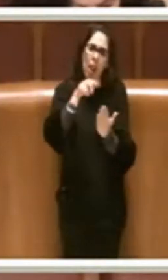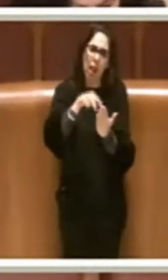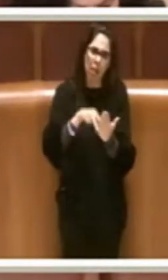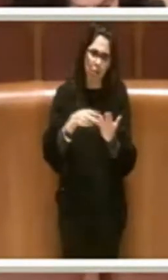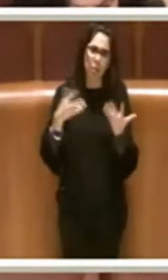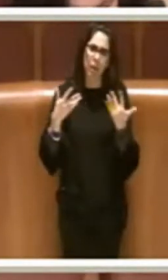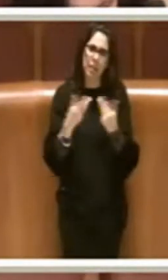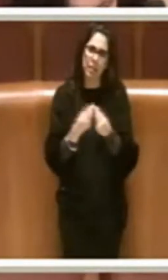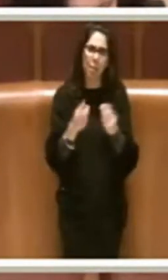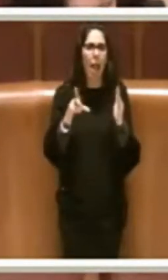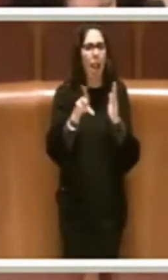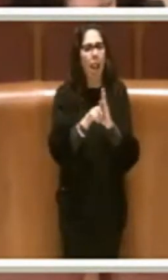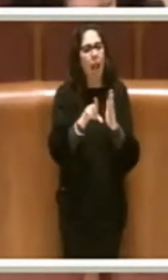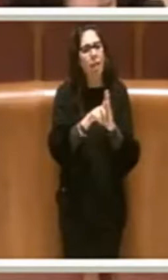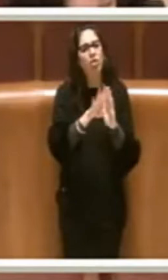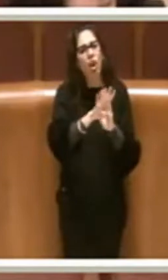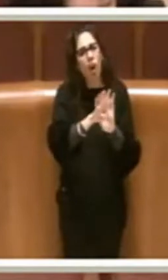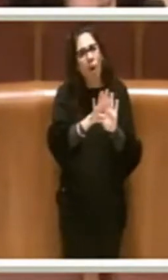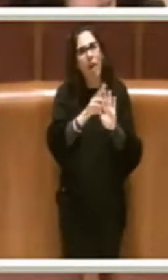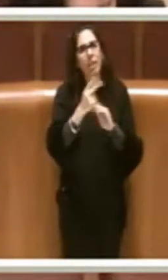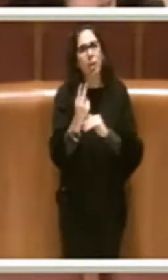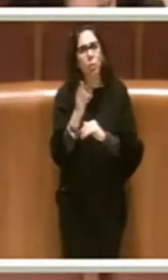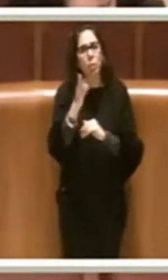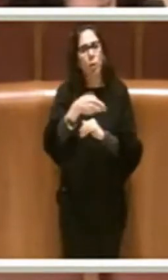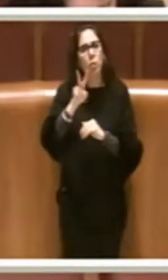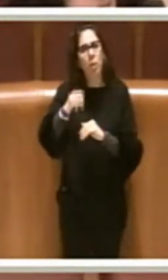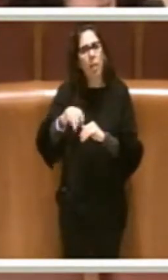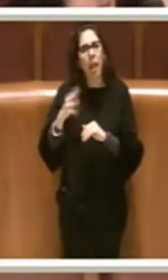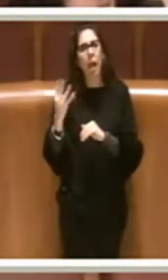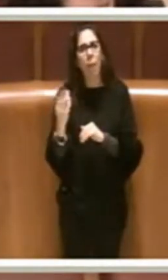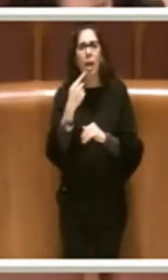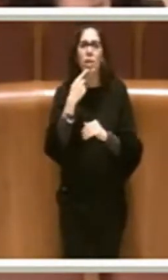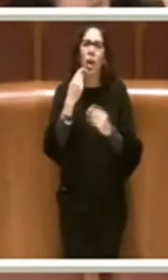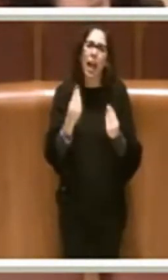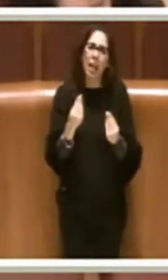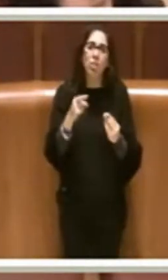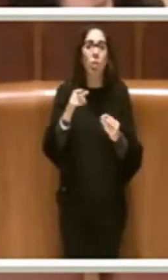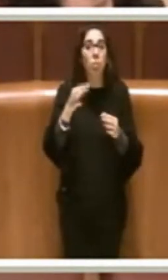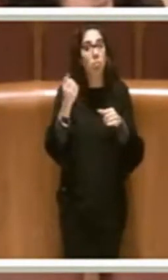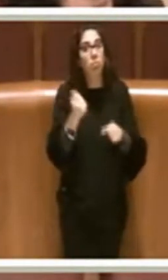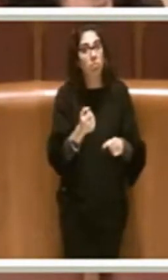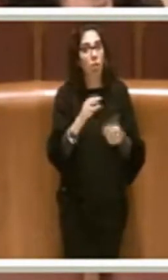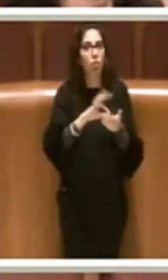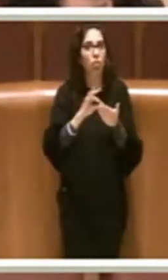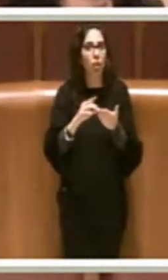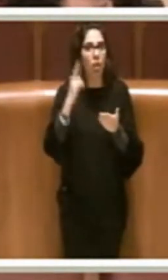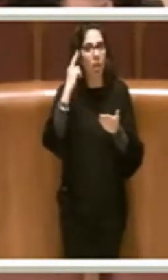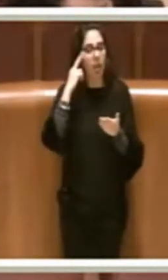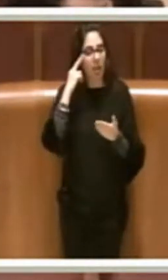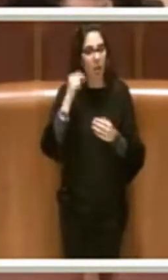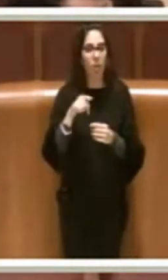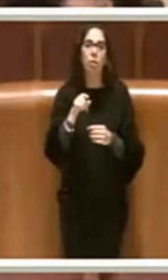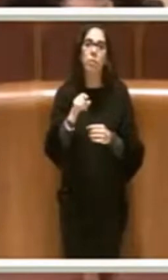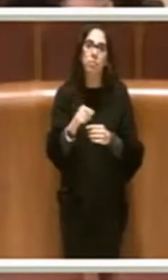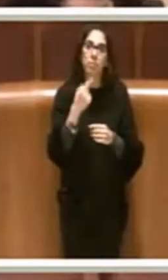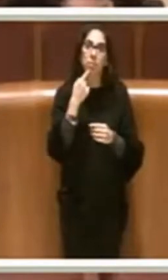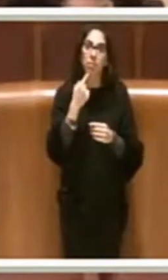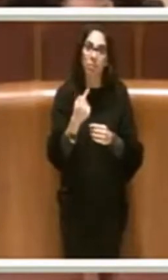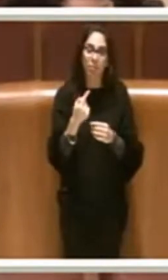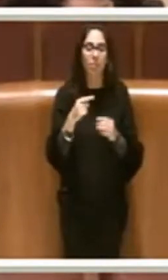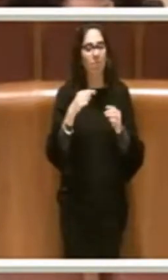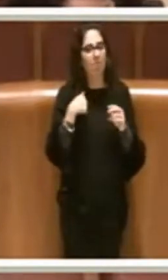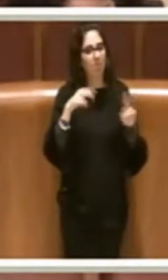cosa dice la legge 92-2004 che istituisce il giorno del ricordo. Essa, infatti, prevede, e cito, di